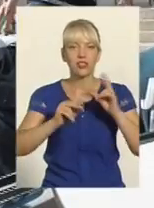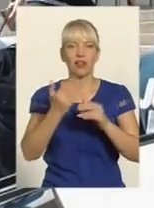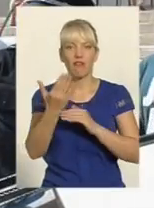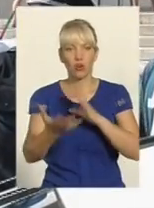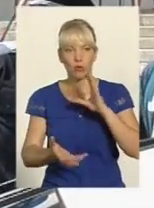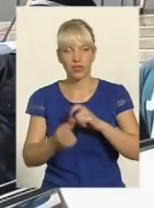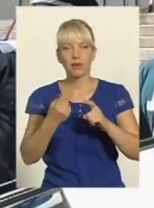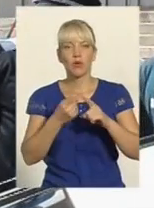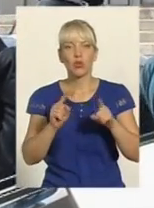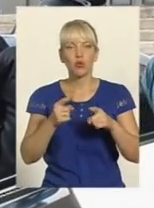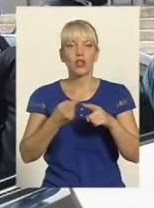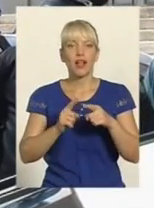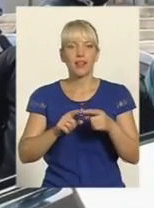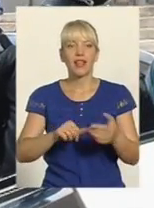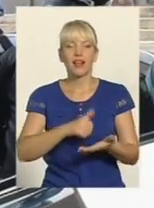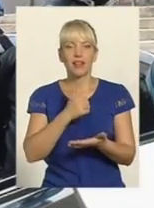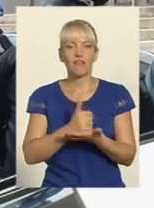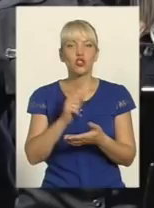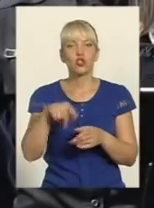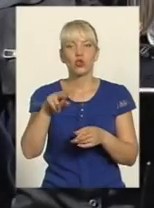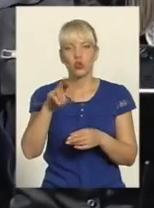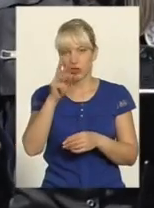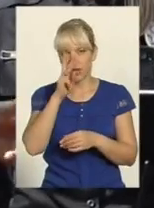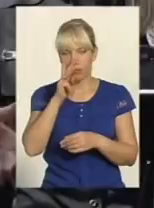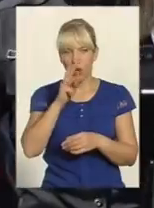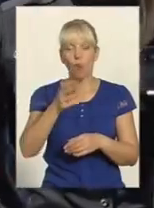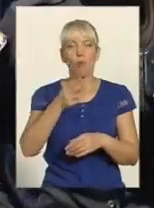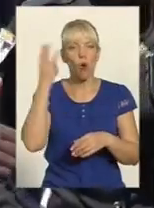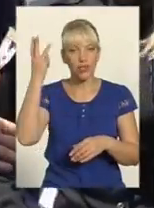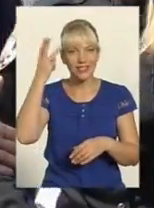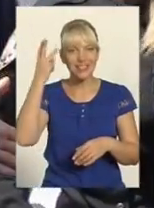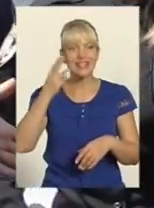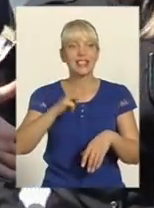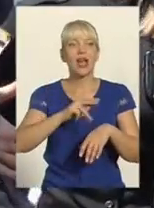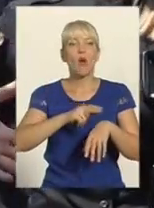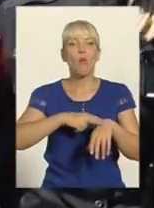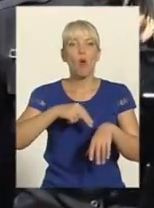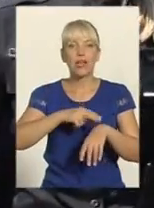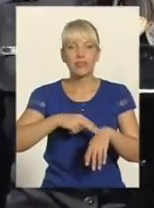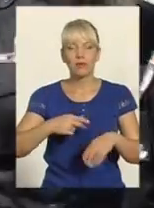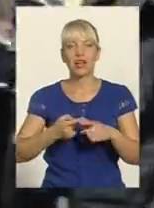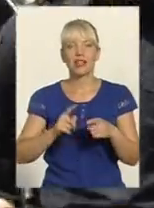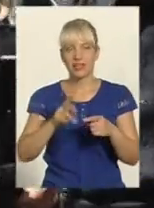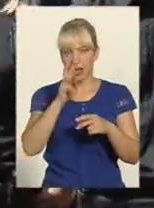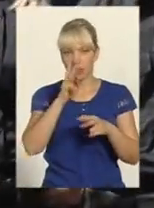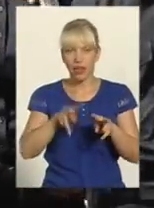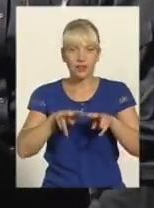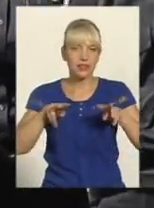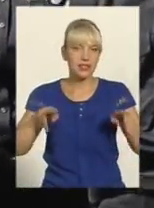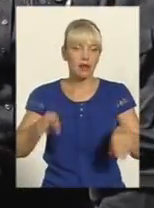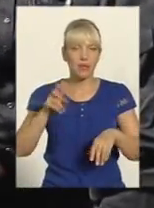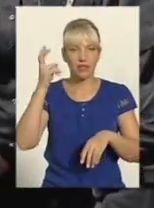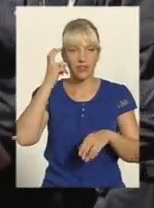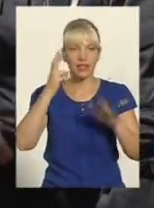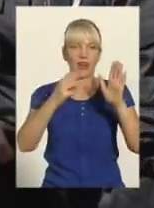Що ж стосується зарплатні подільських поліцьменів, глава уряду зазначив Заробітна плата для Хмельницька така сама, як і в Києві, це від